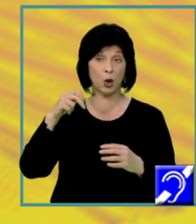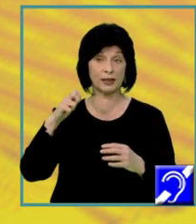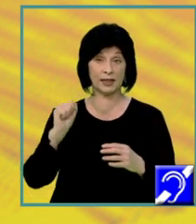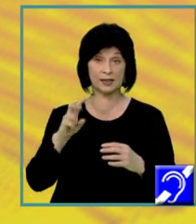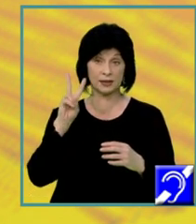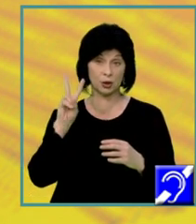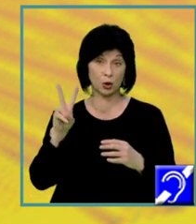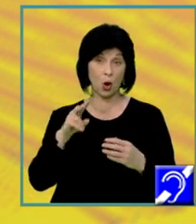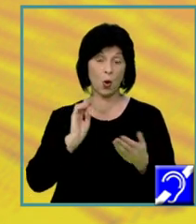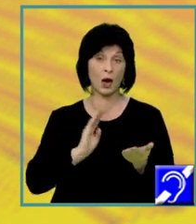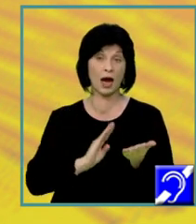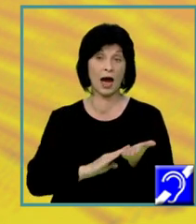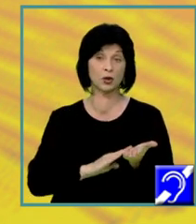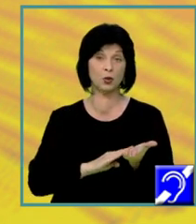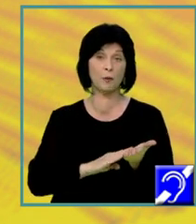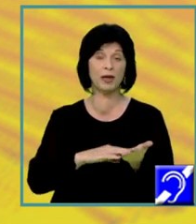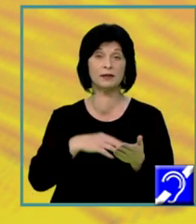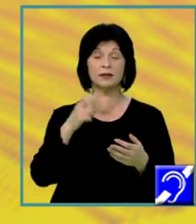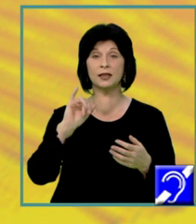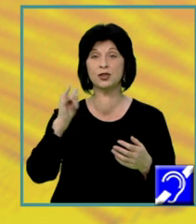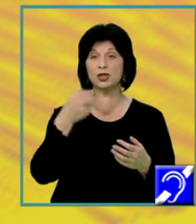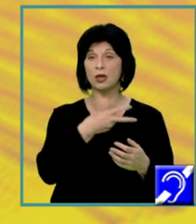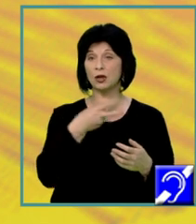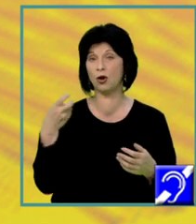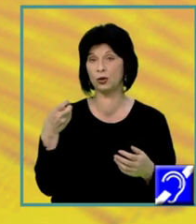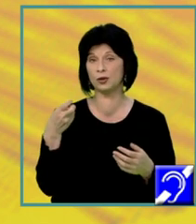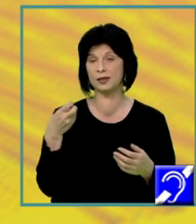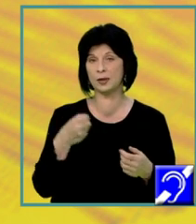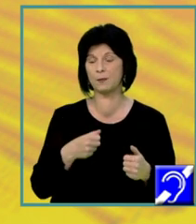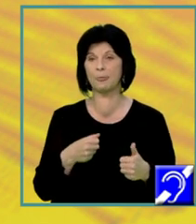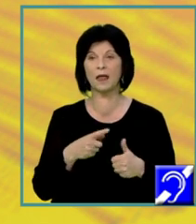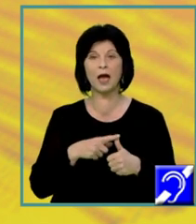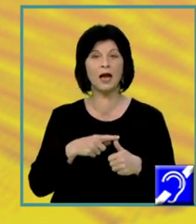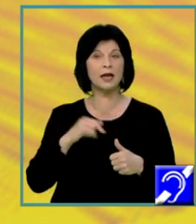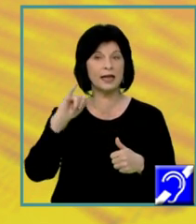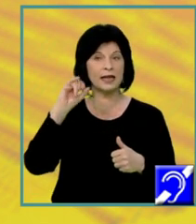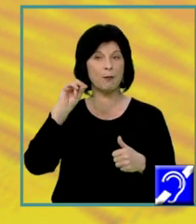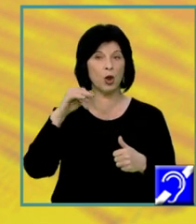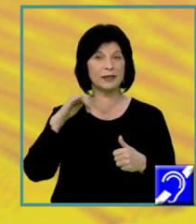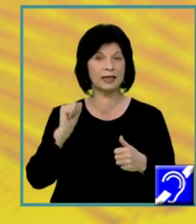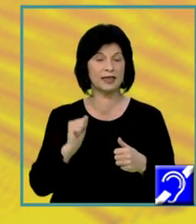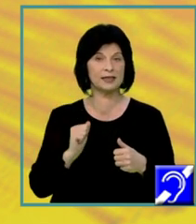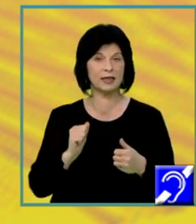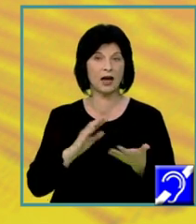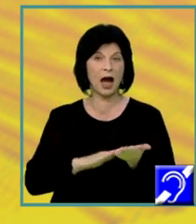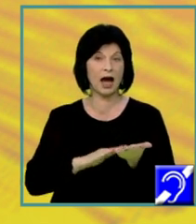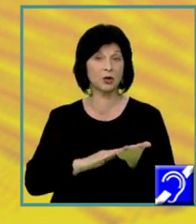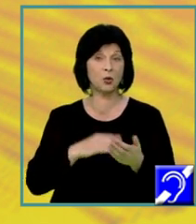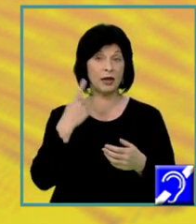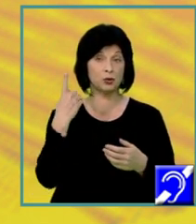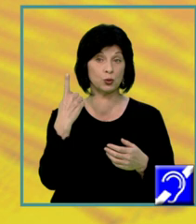structura textului vostru argumentativ implică patru paragrafe. Ipoteză, argumentul 1, argumentul 2 și concluzia.